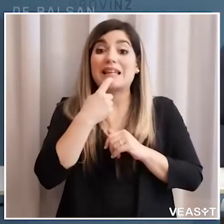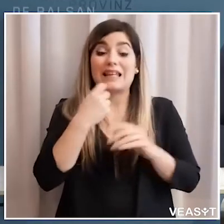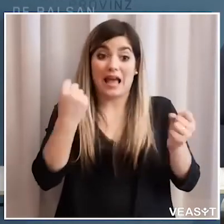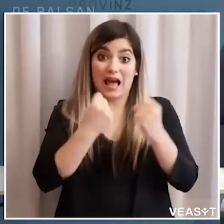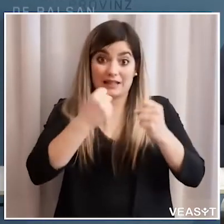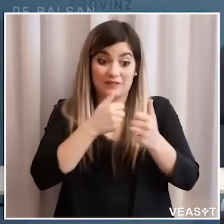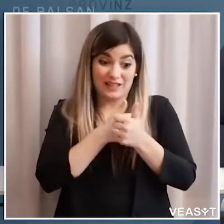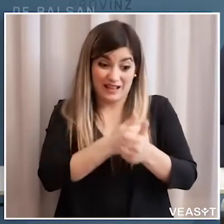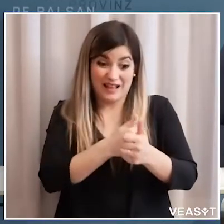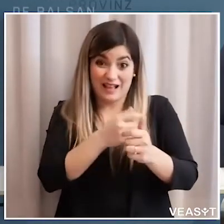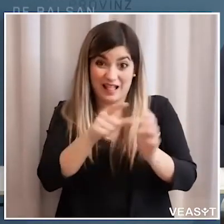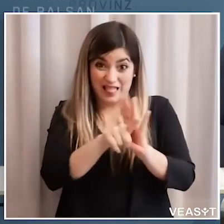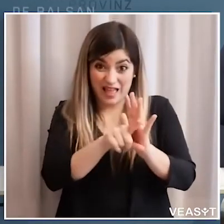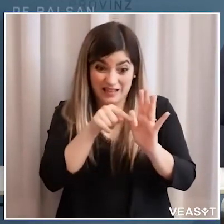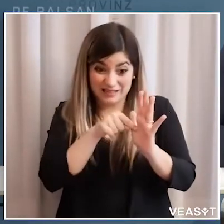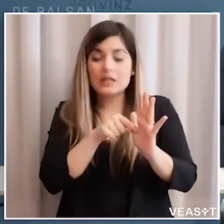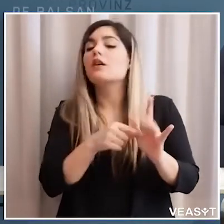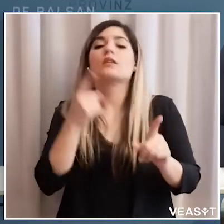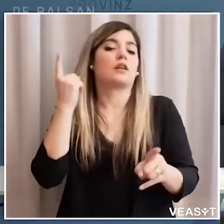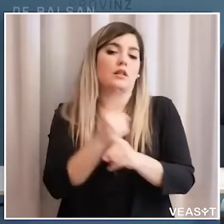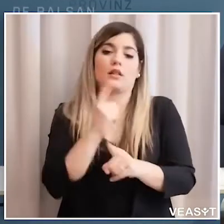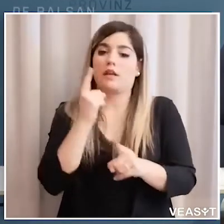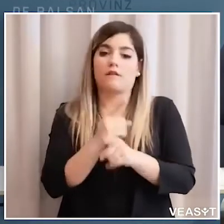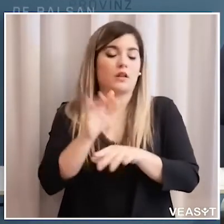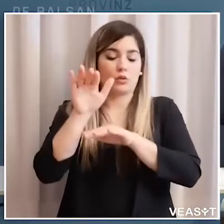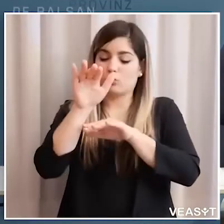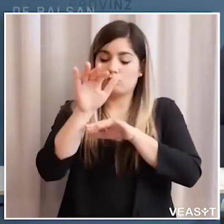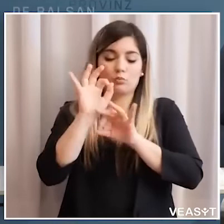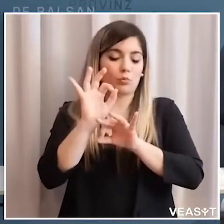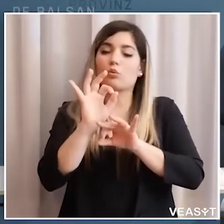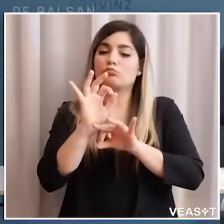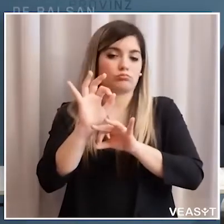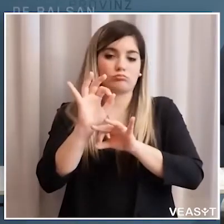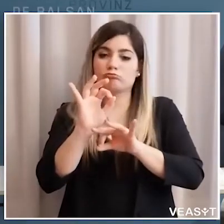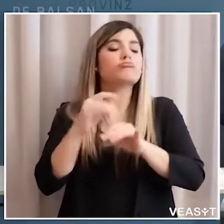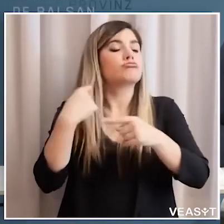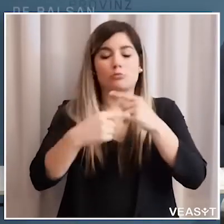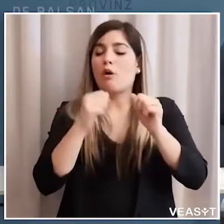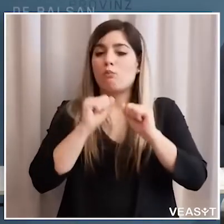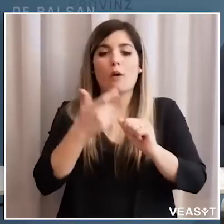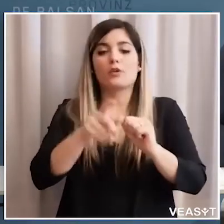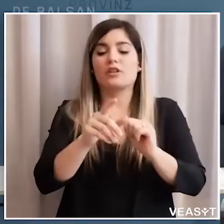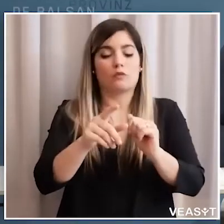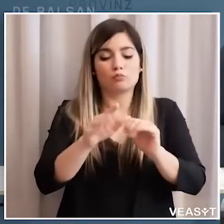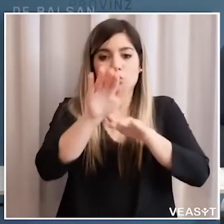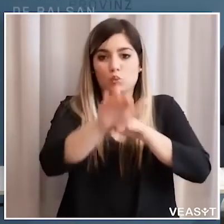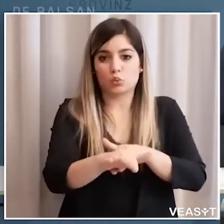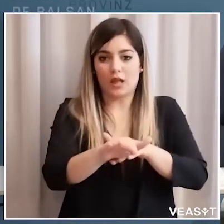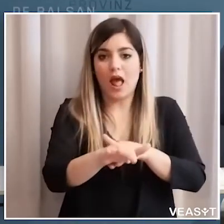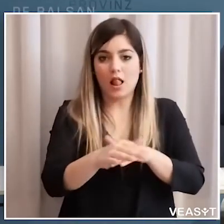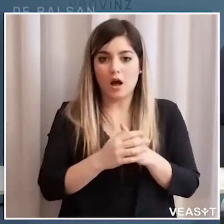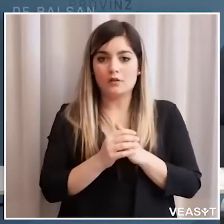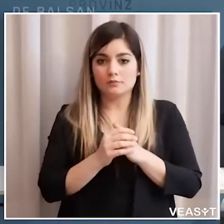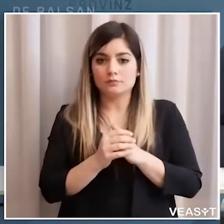attività in base a quella legge lo fa ovviamente in piena tutela di quella legge anche se eventualmente già